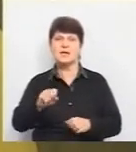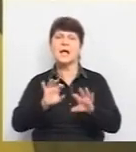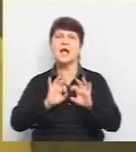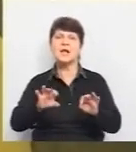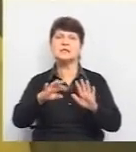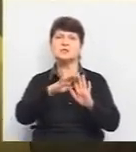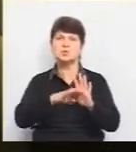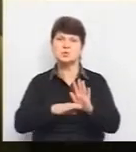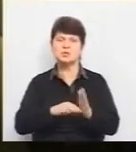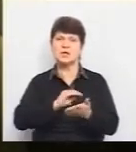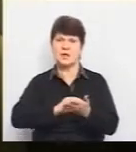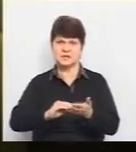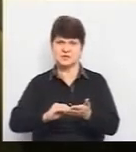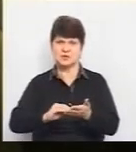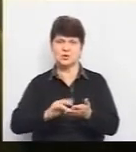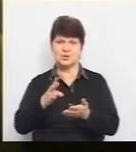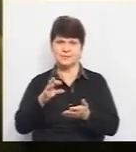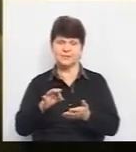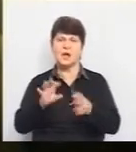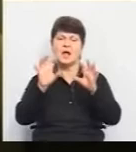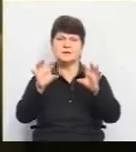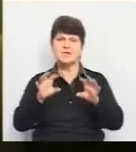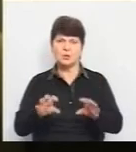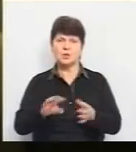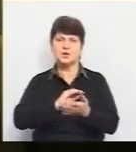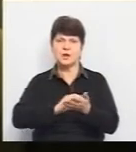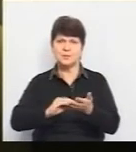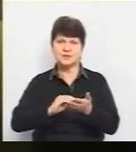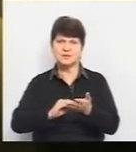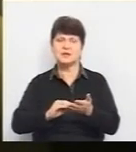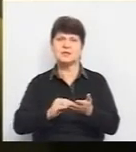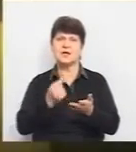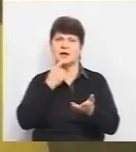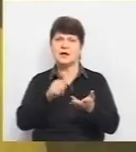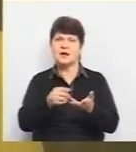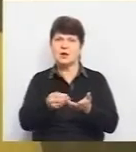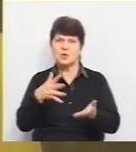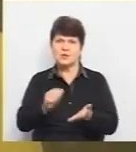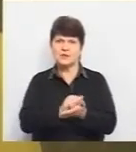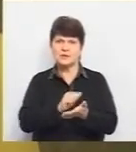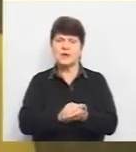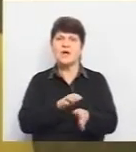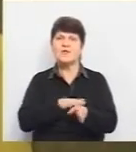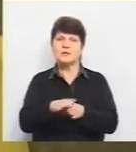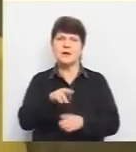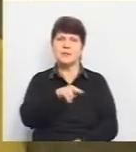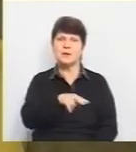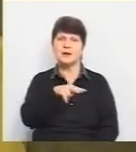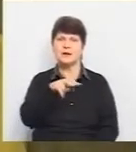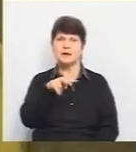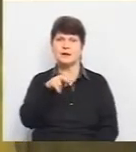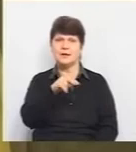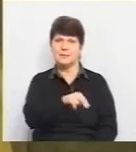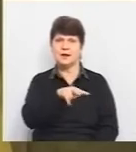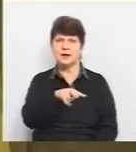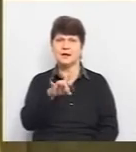в законі написано про забір матеріалів. Забір матеріалів якраз відбувається лише при ПЛР-тестуванні. Тобто це